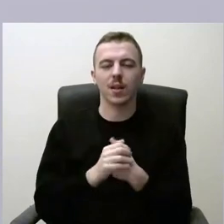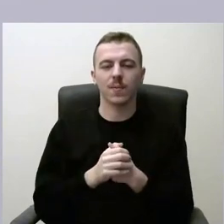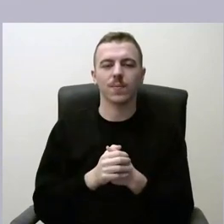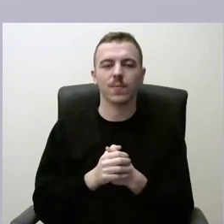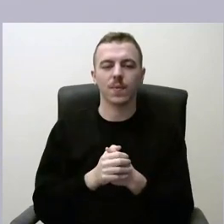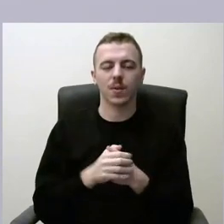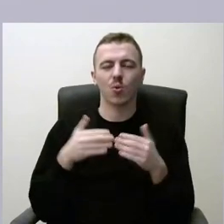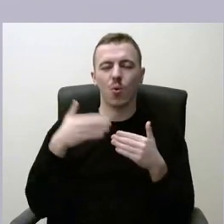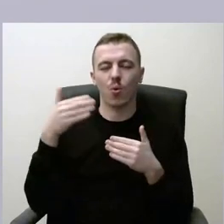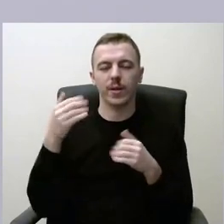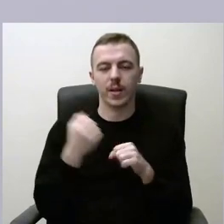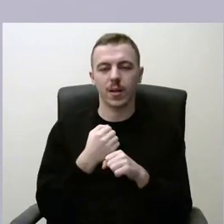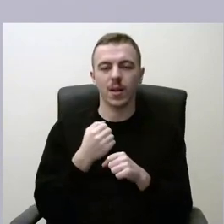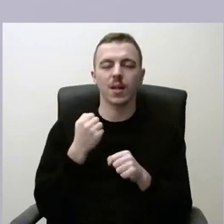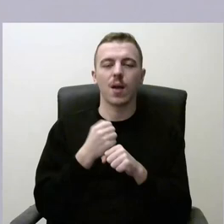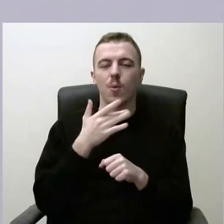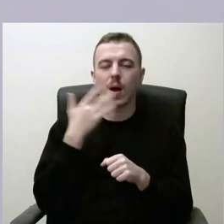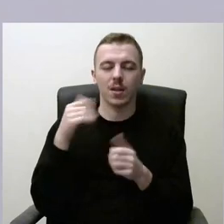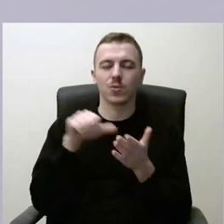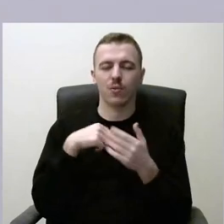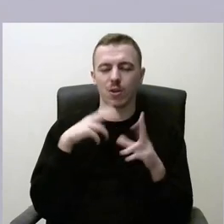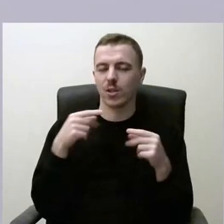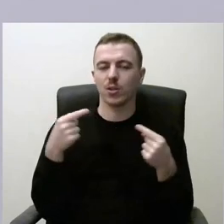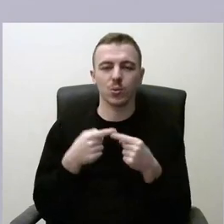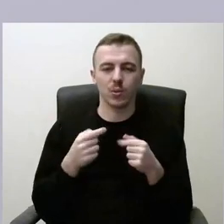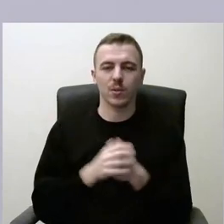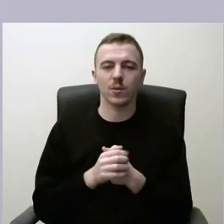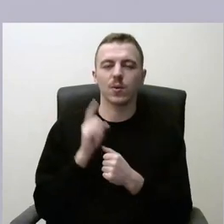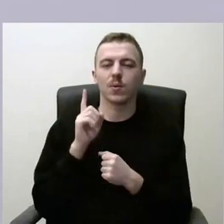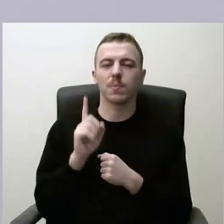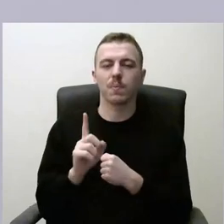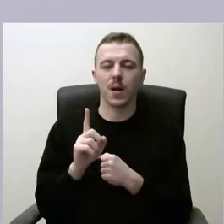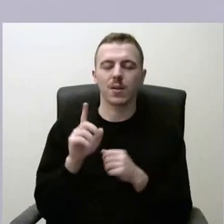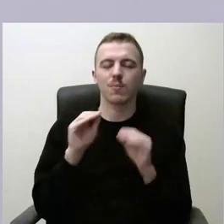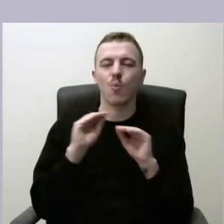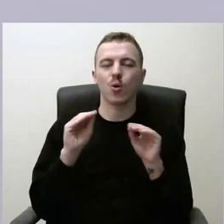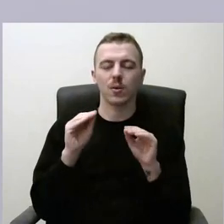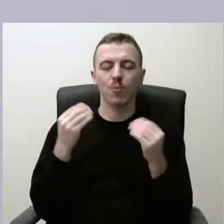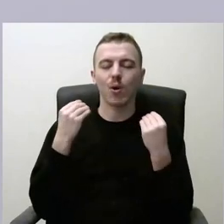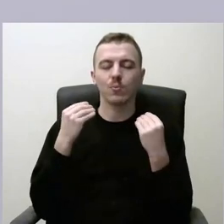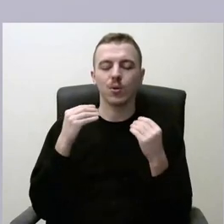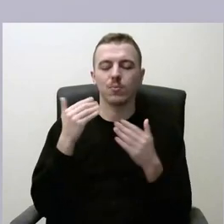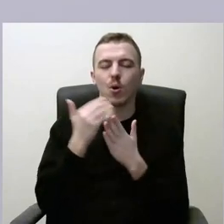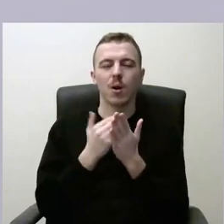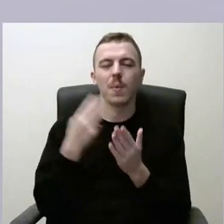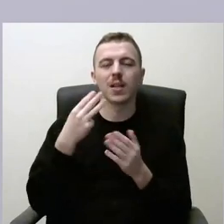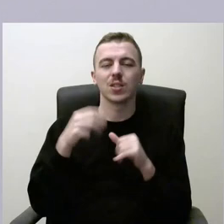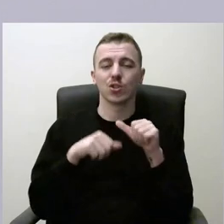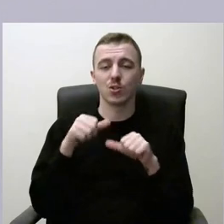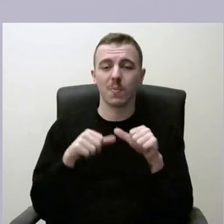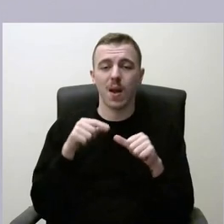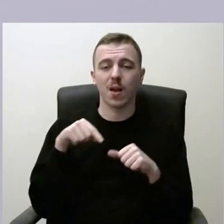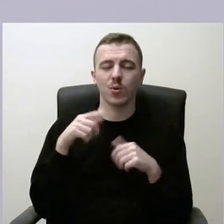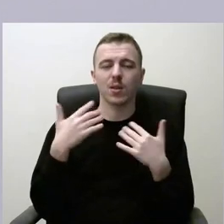priekį, darbo partijos atstovė ir aš visiškai pritariu, bet pati mokymosi programa per 30 metų jau